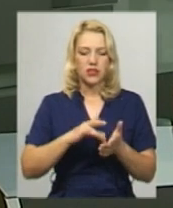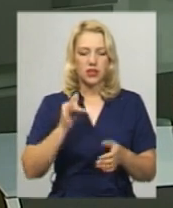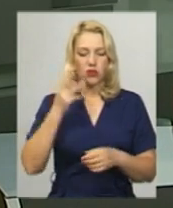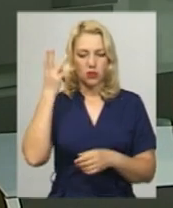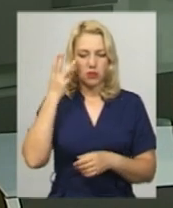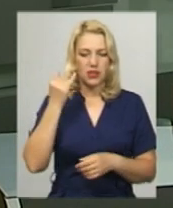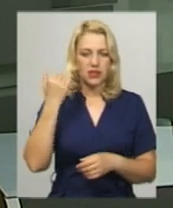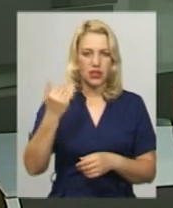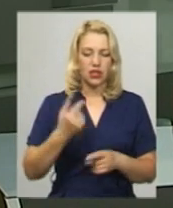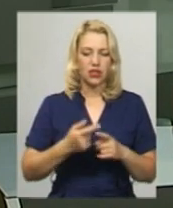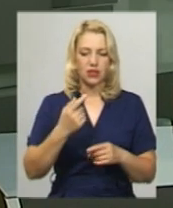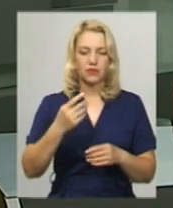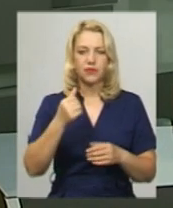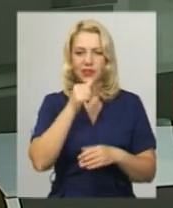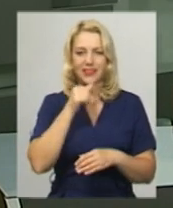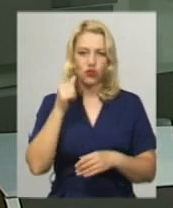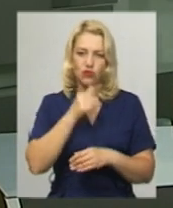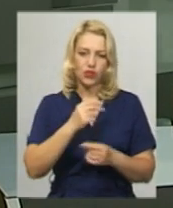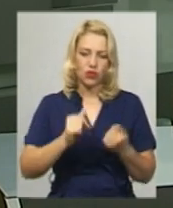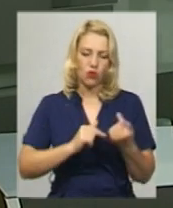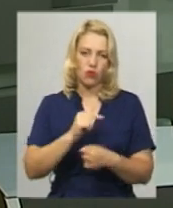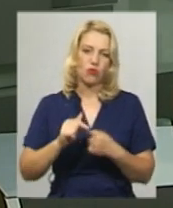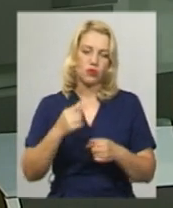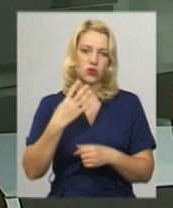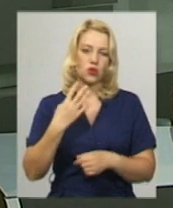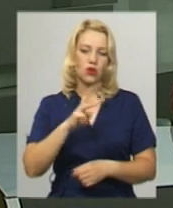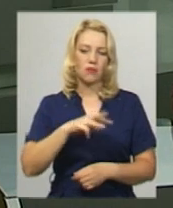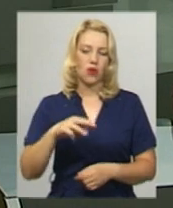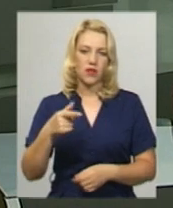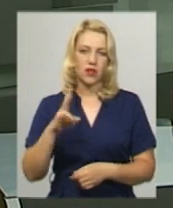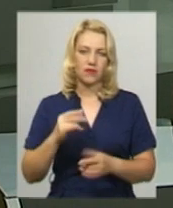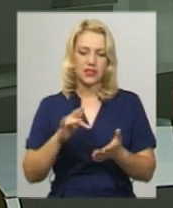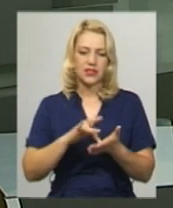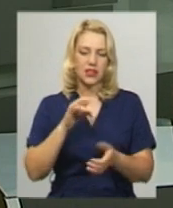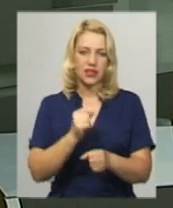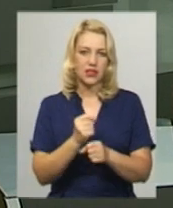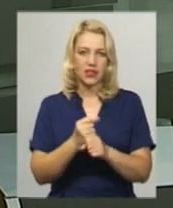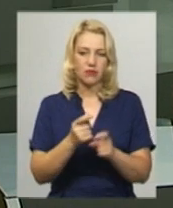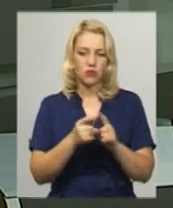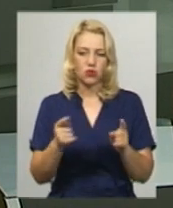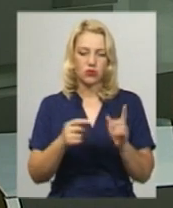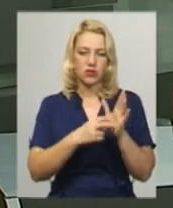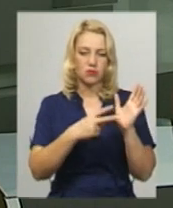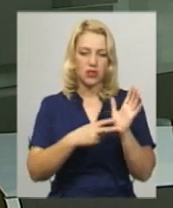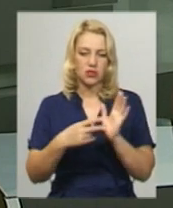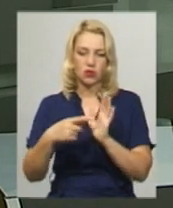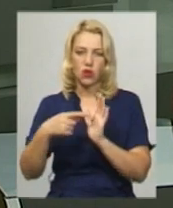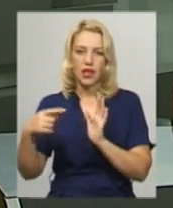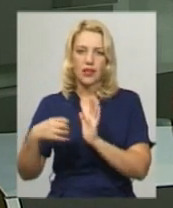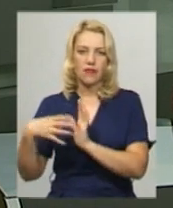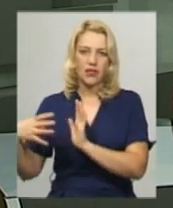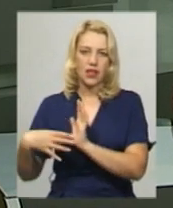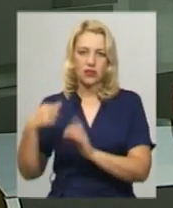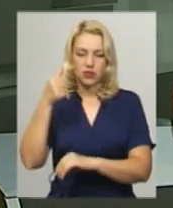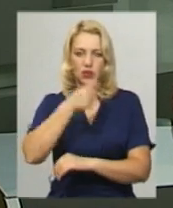Їхній чинівий обіг, за попередніми даними, складав 40 мільйонів гривень. Центр діє протягом 2017-2019 років. Про це